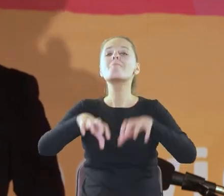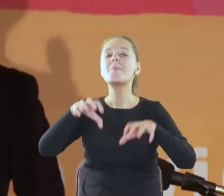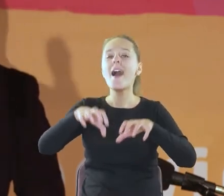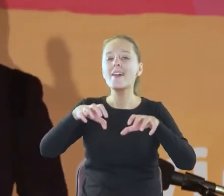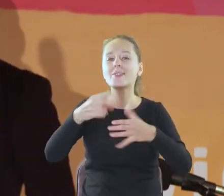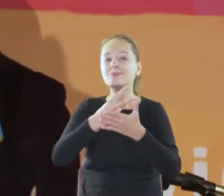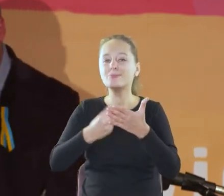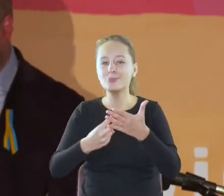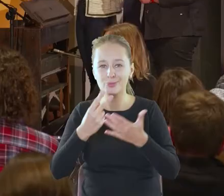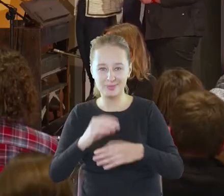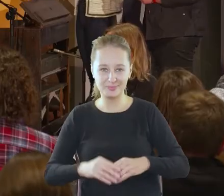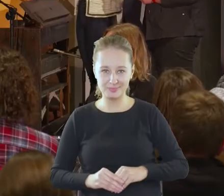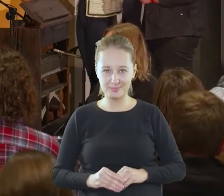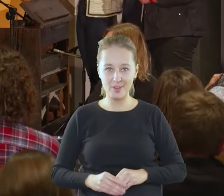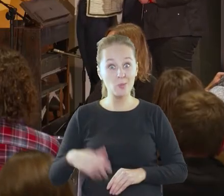powieść.